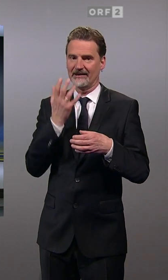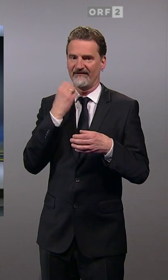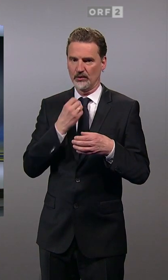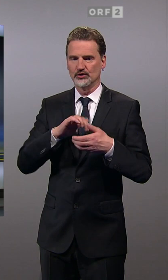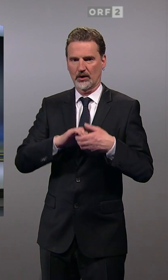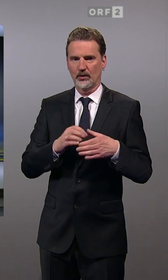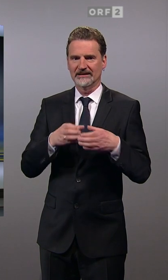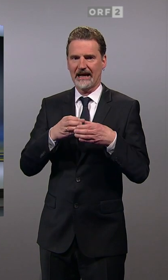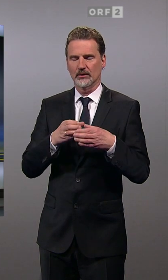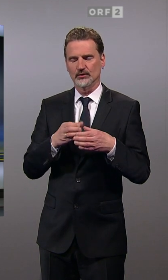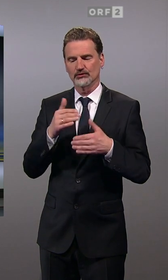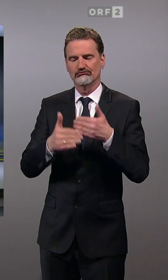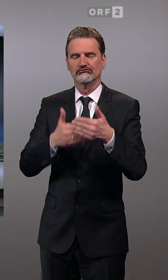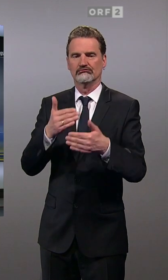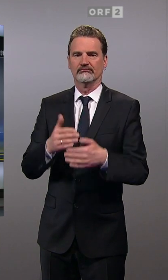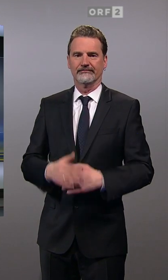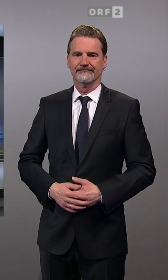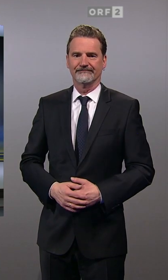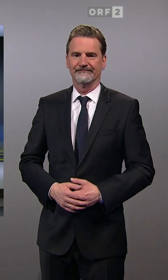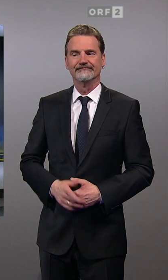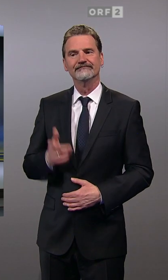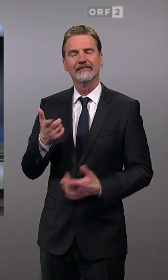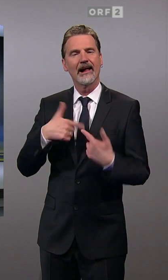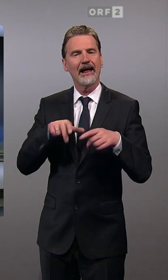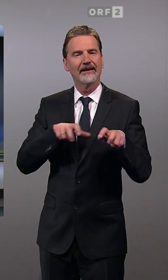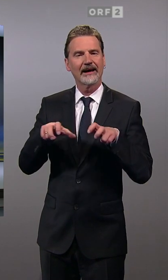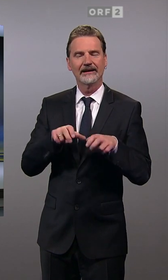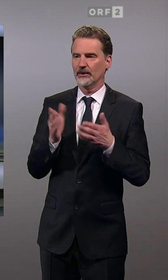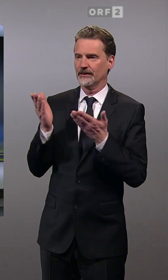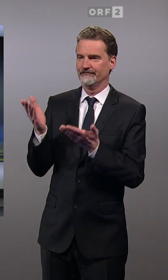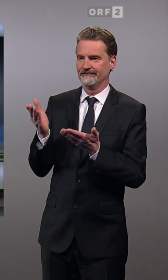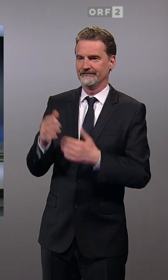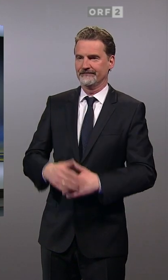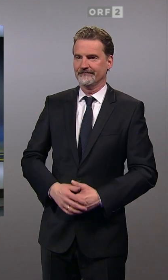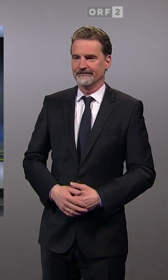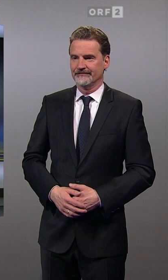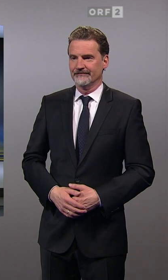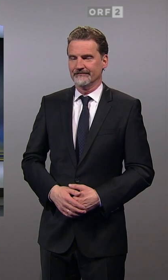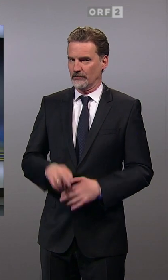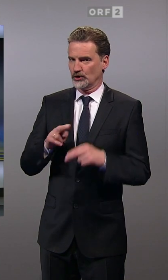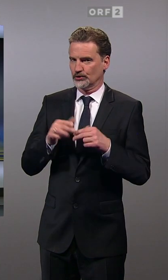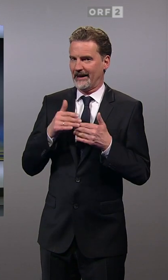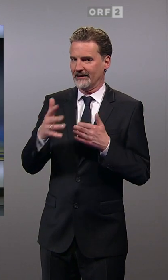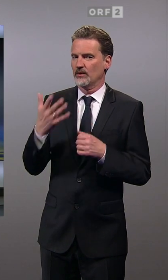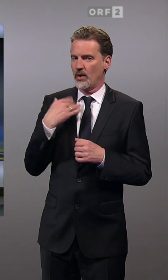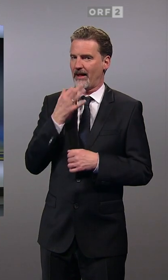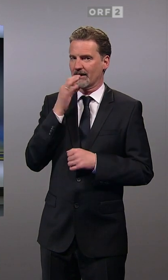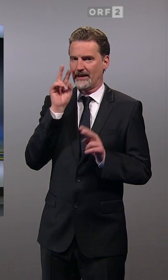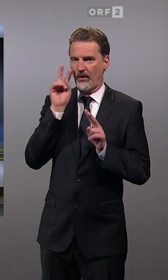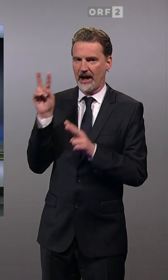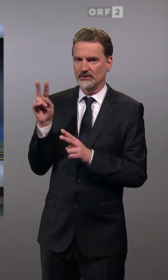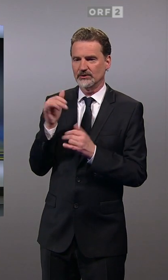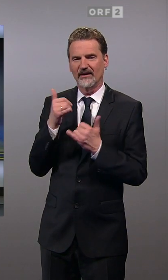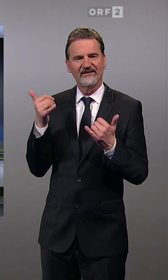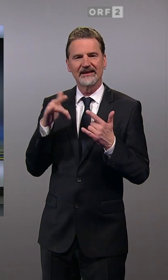jetzt größer zu werden. In der Landesregierung, kurz ein Blick darauf, die werden wir uns später dann noch im Detail anschauen, wie das